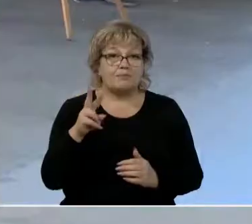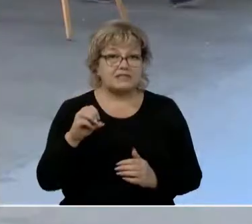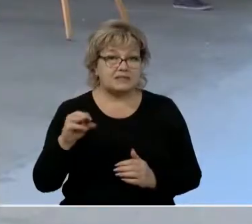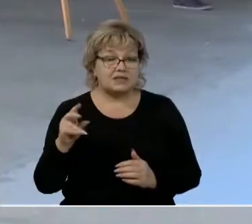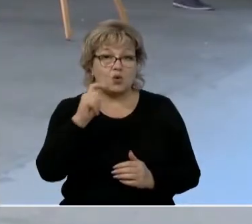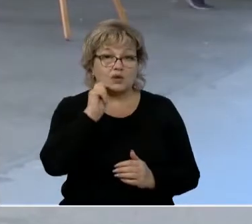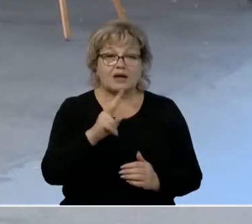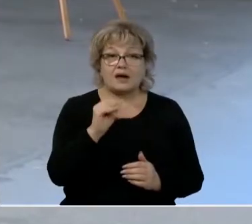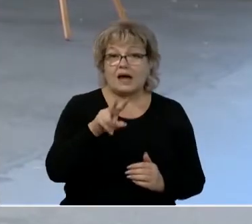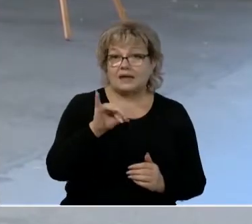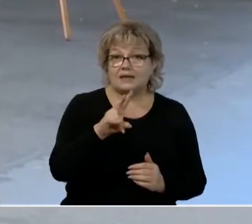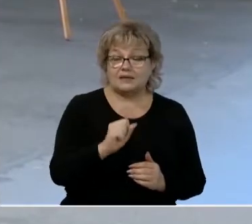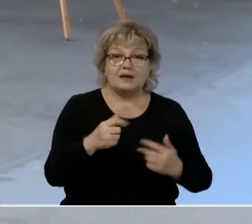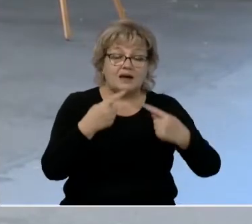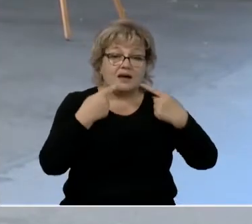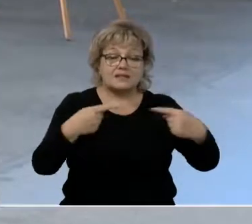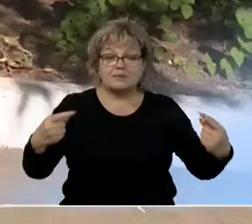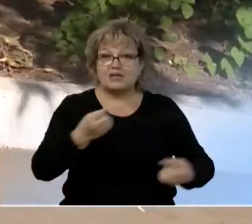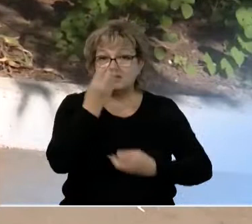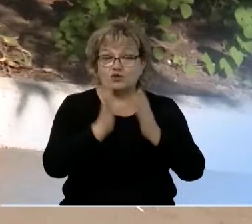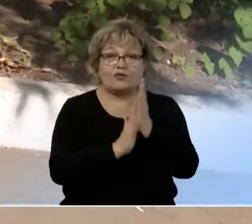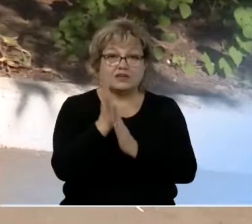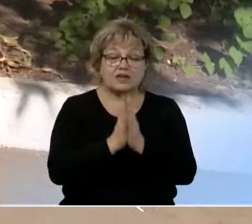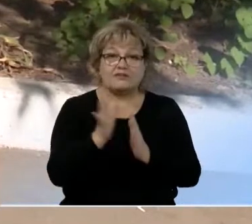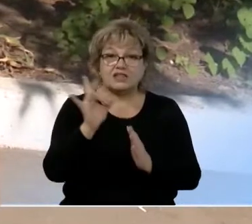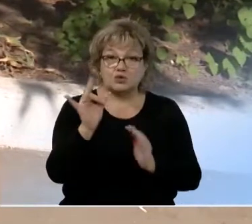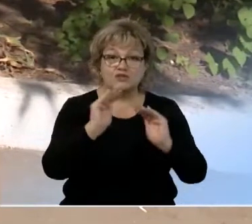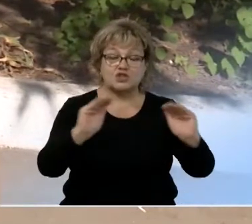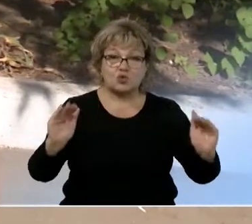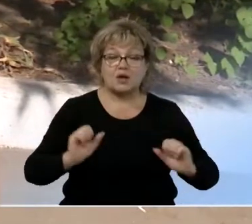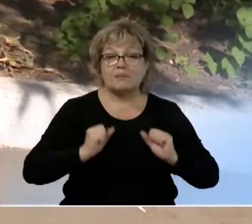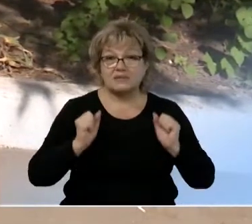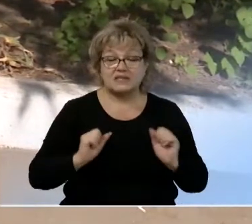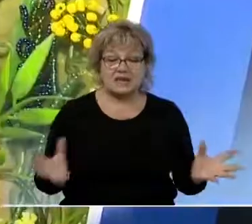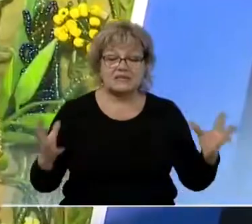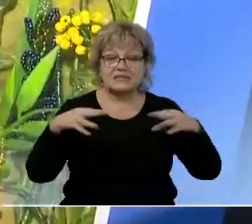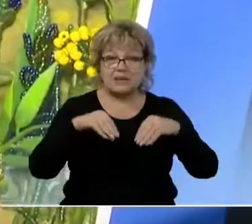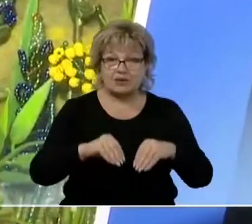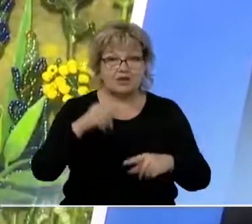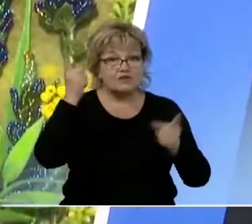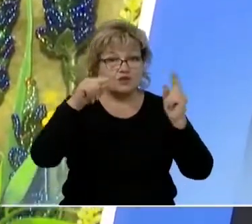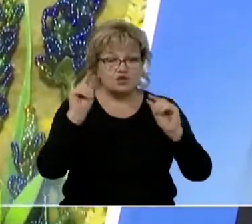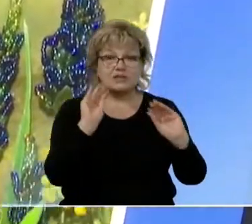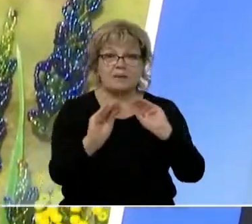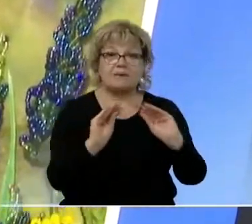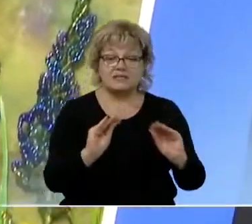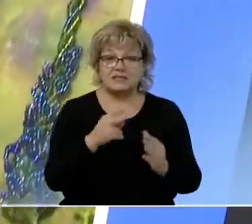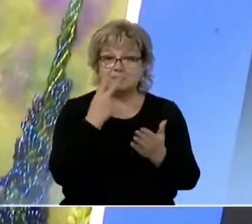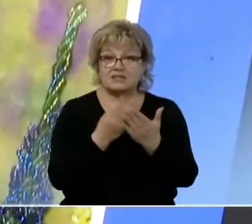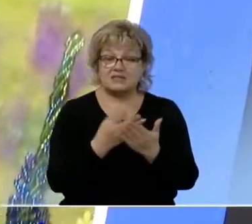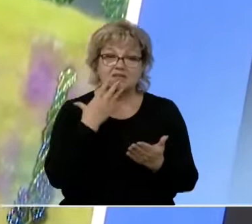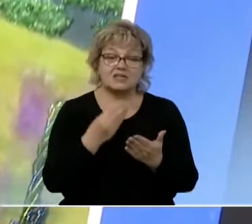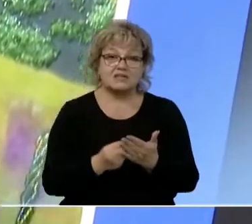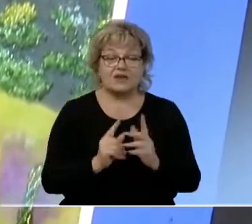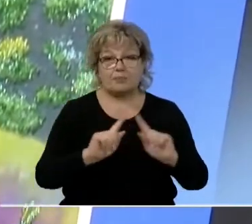украинцев калина. Все разнообразие цветов и трав ростовские школьники постарались собрать творческие композиции и представить на